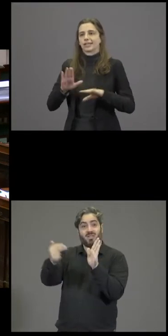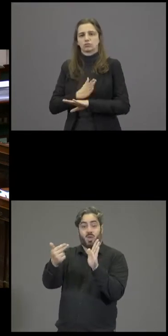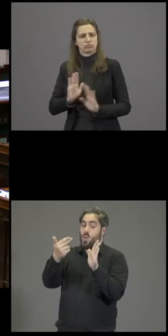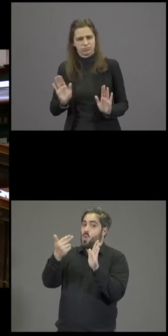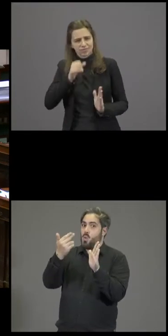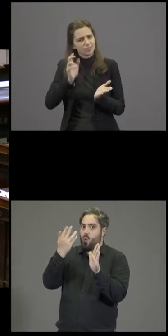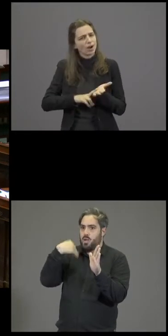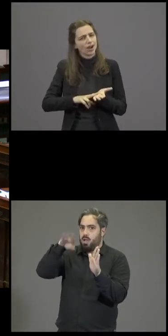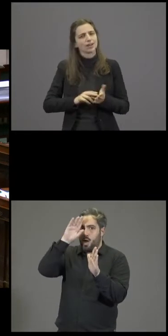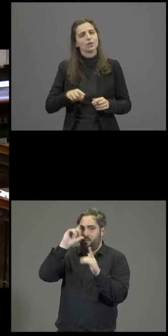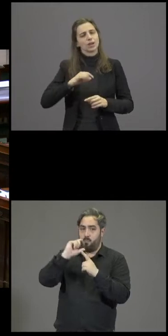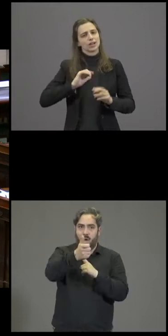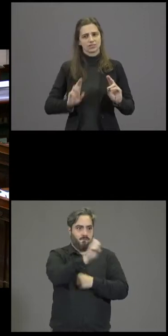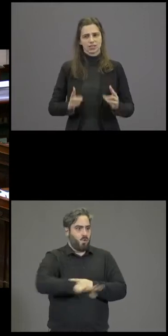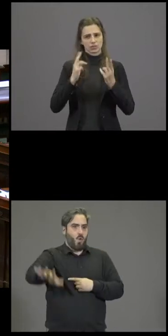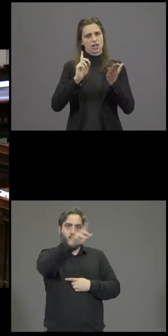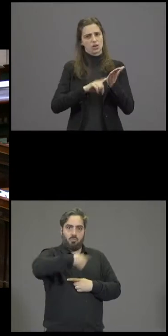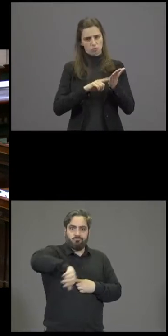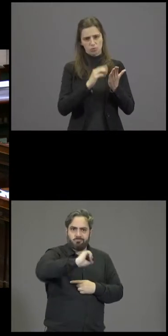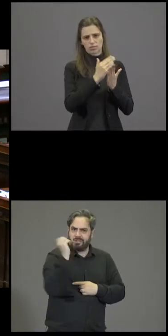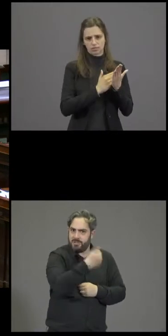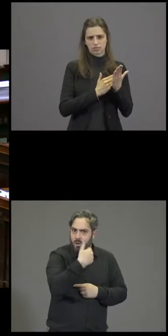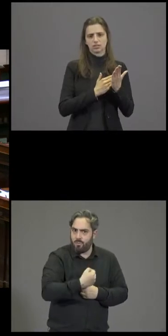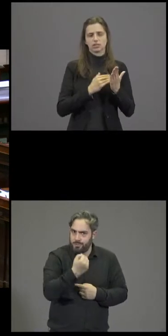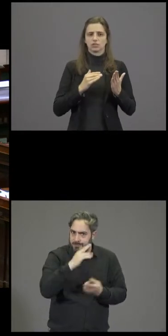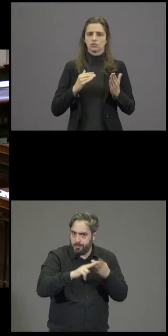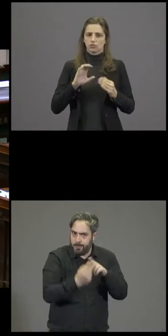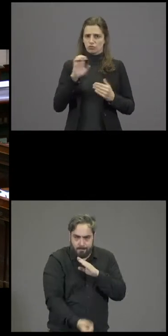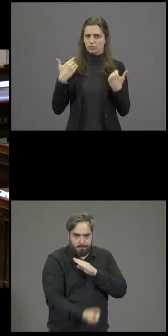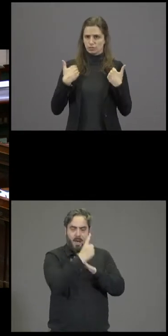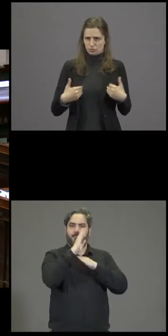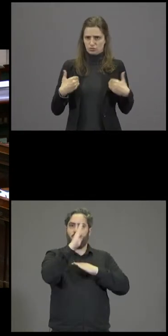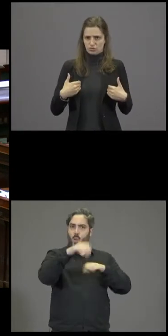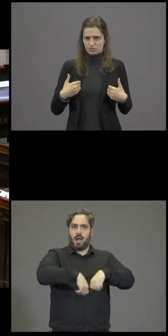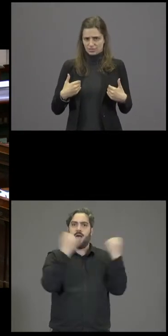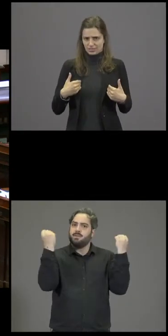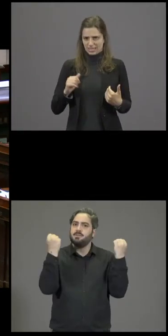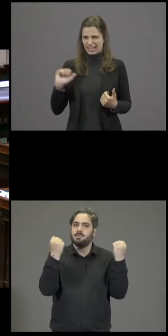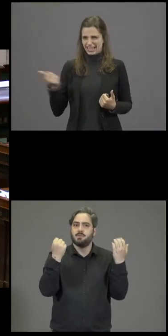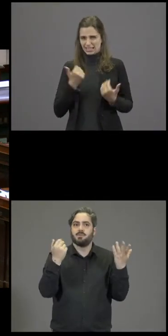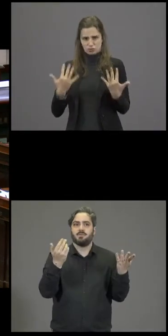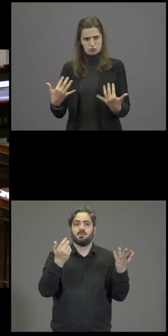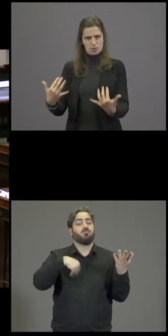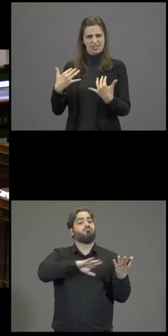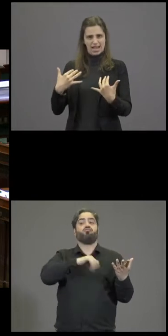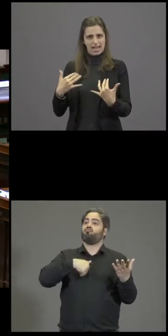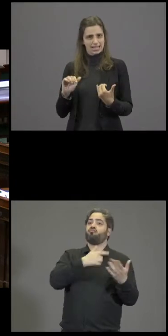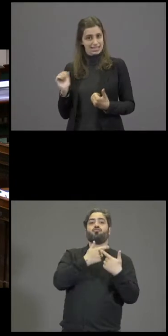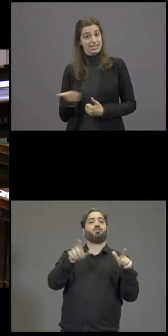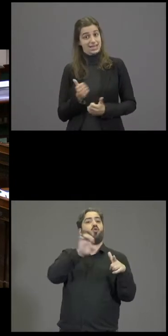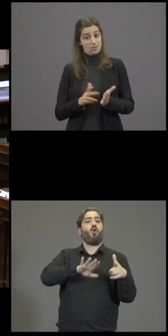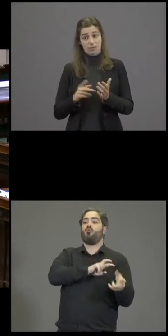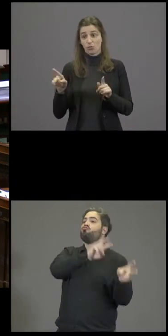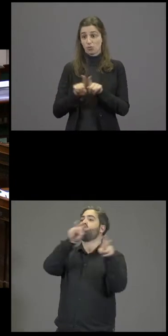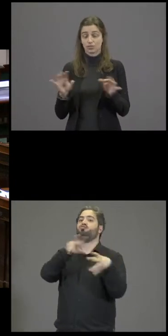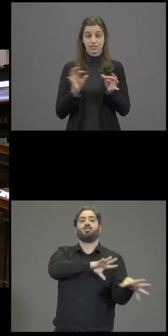droits fondamentaux menacés.'est notre liberté de circulation, notre liberté de nous installer, par exemple à Budapest, qui risque de